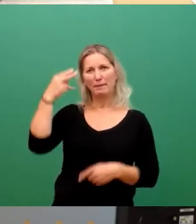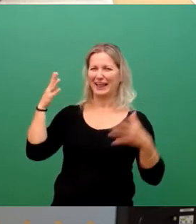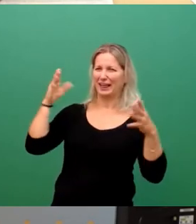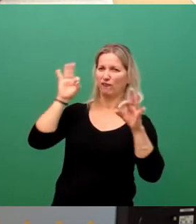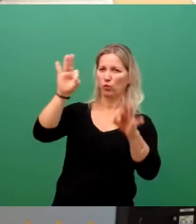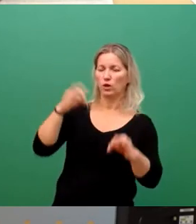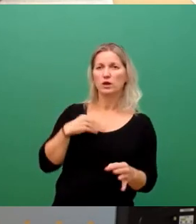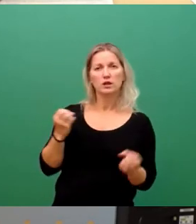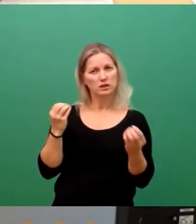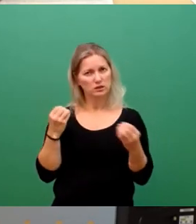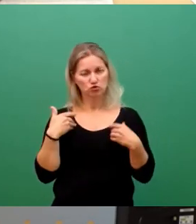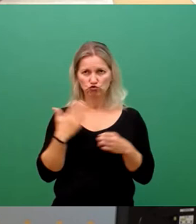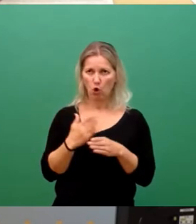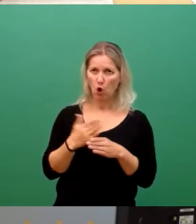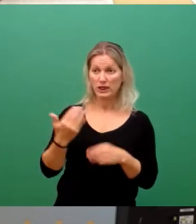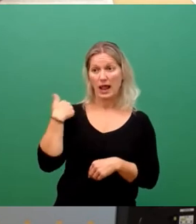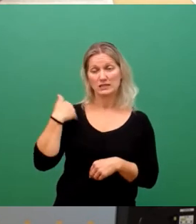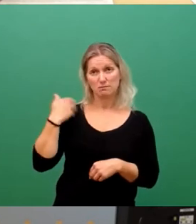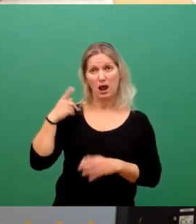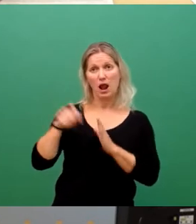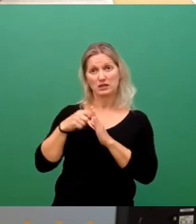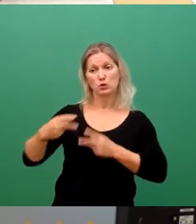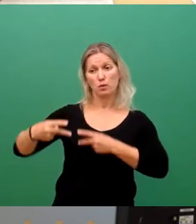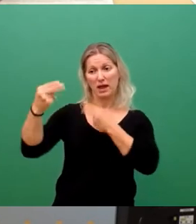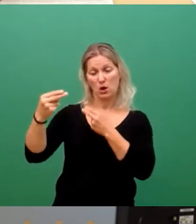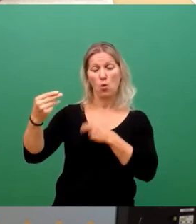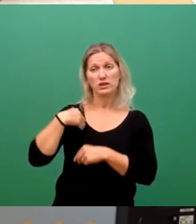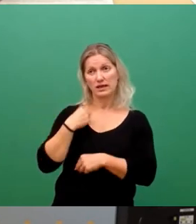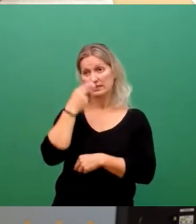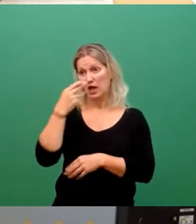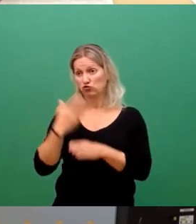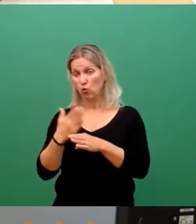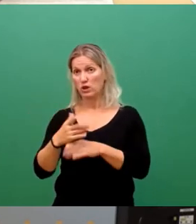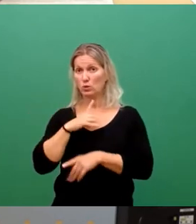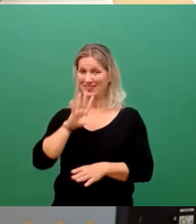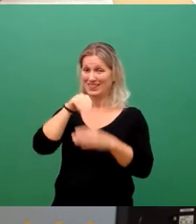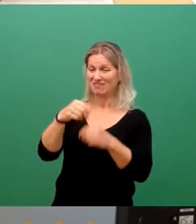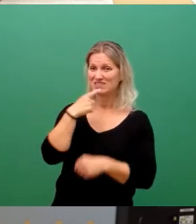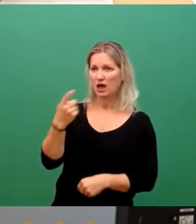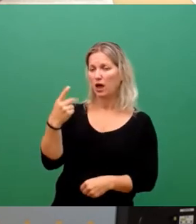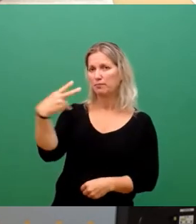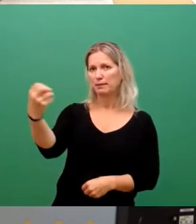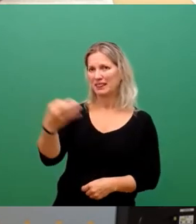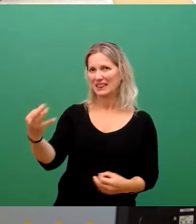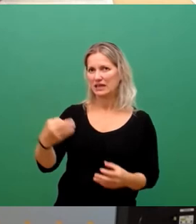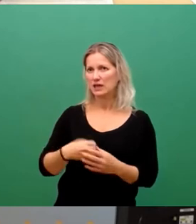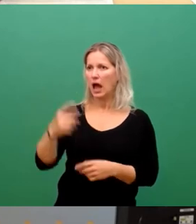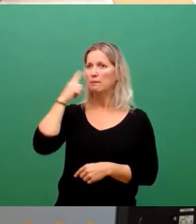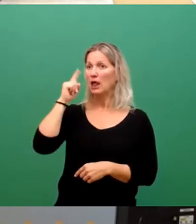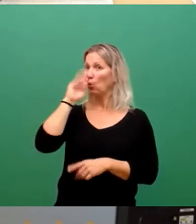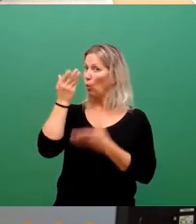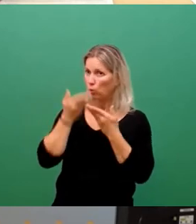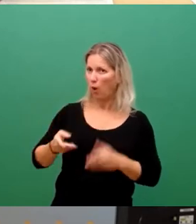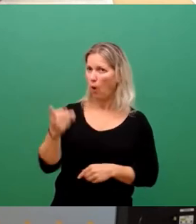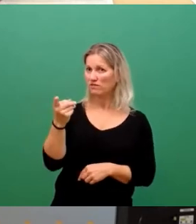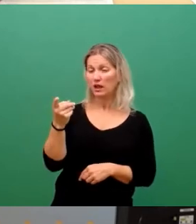aber ich habe in der letzten Legislaturperiode und in der bisherigen auch festgestellt, dass meine Redebeiträge bei Ihnen ja nicht ankommen. Ich dachte immer, Sie sind nur unhöflich, aber ich habe mittlerweile